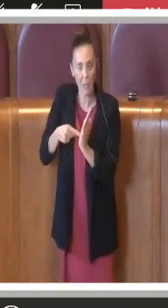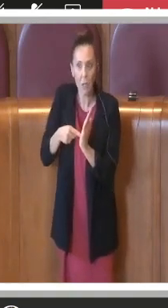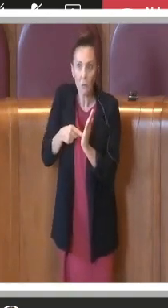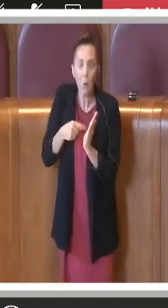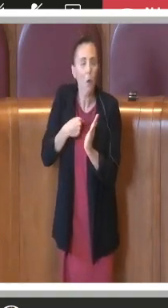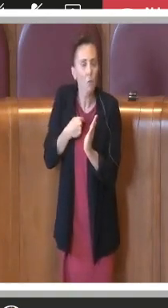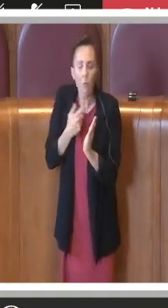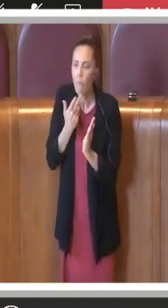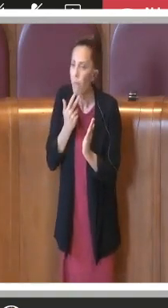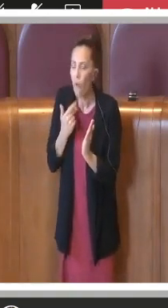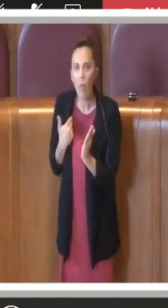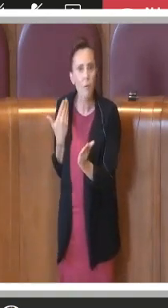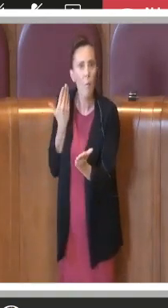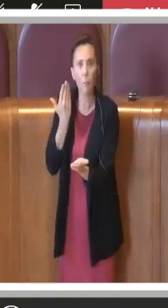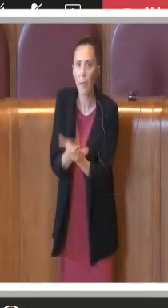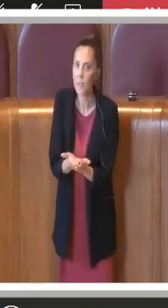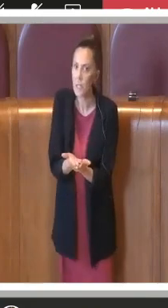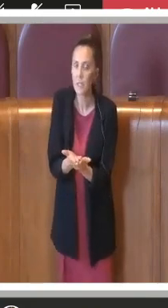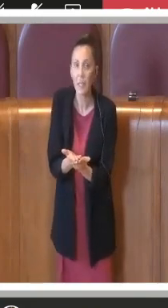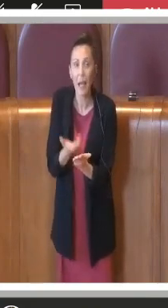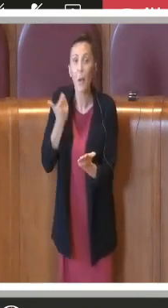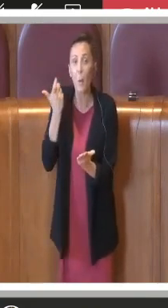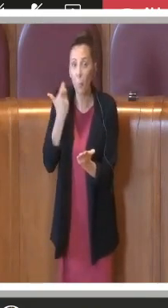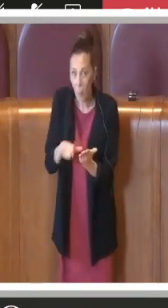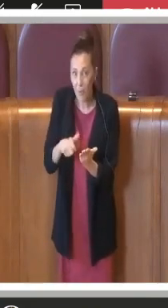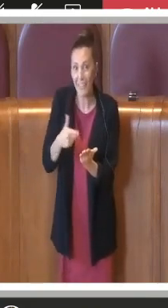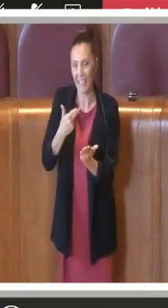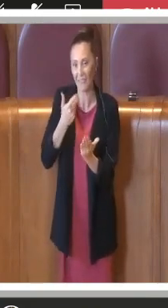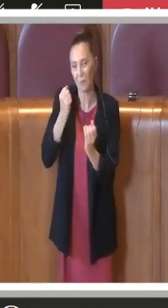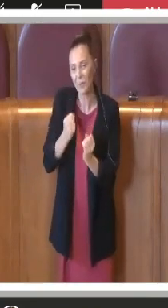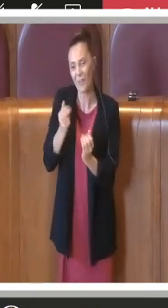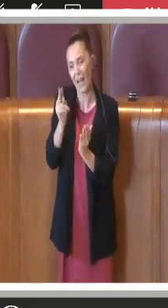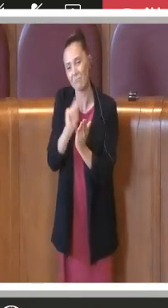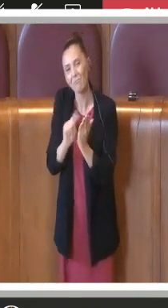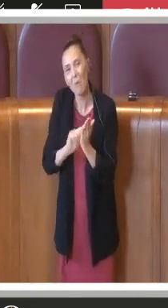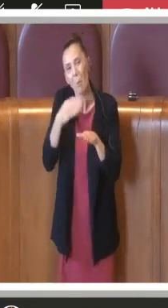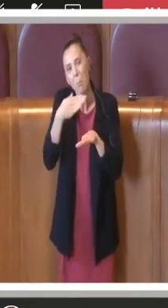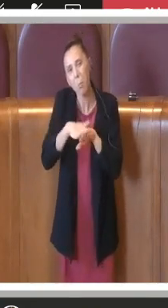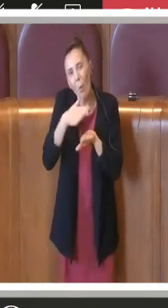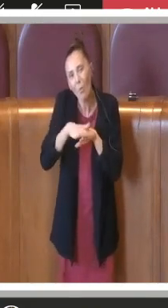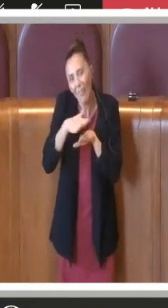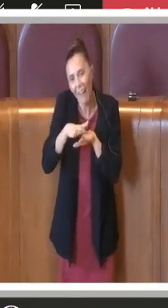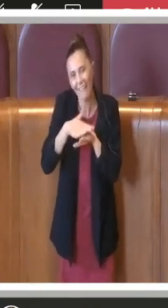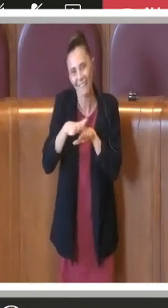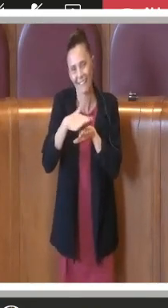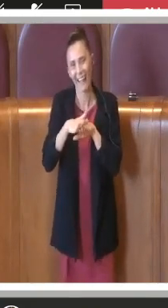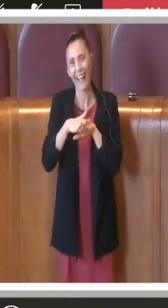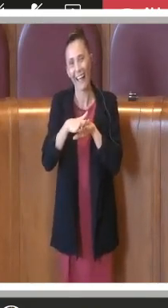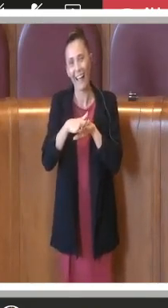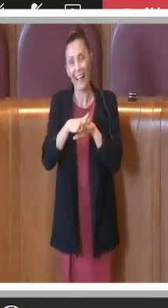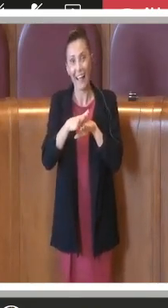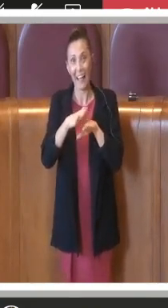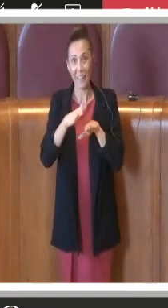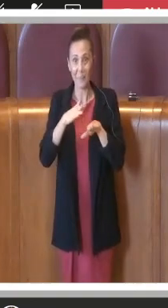molto volentieri perché l'avremmo potuto scrivere in una modalità sicuramente più